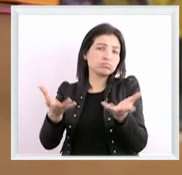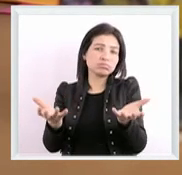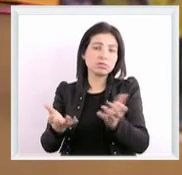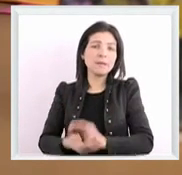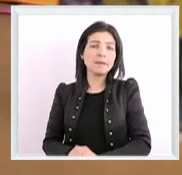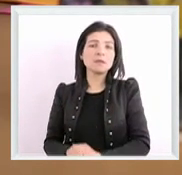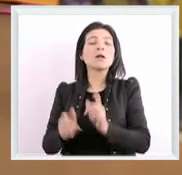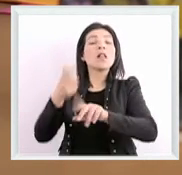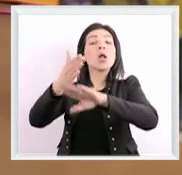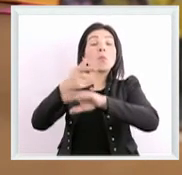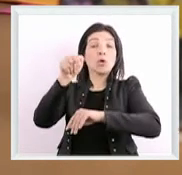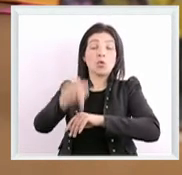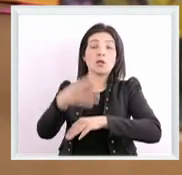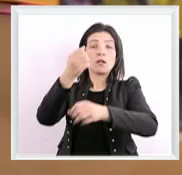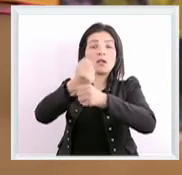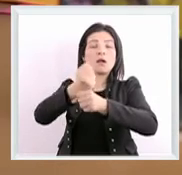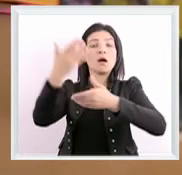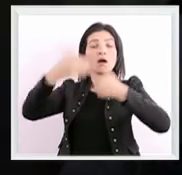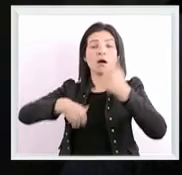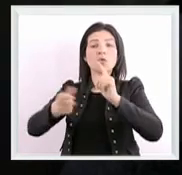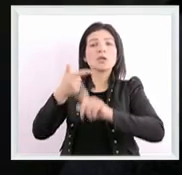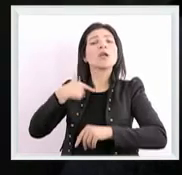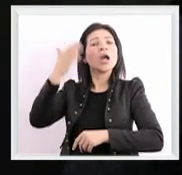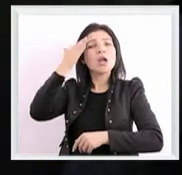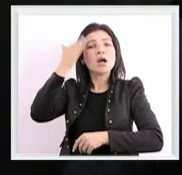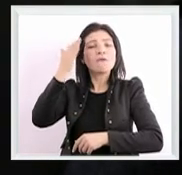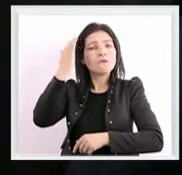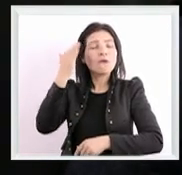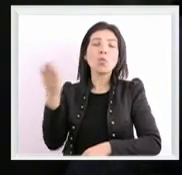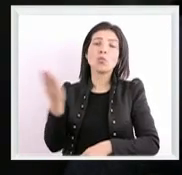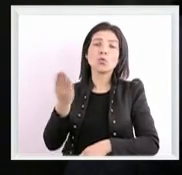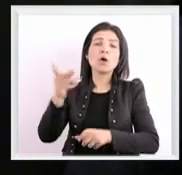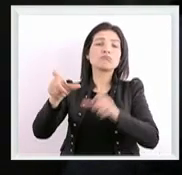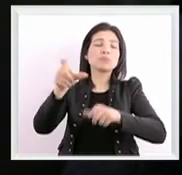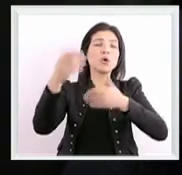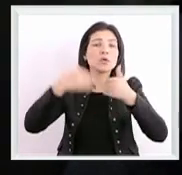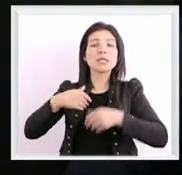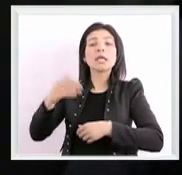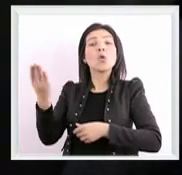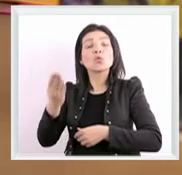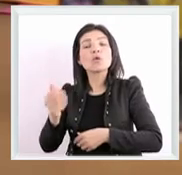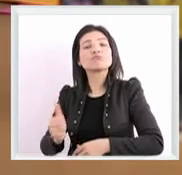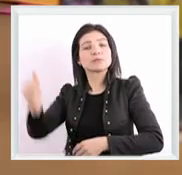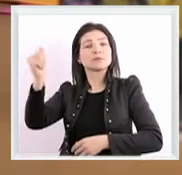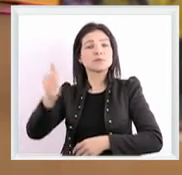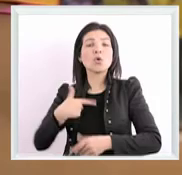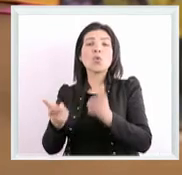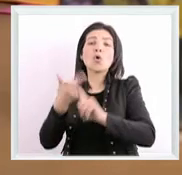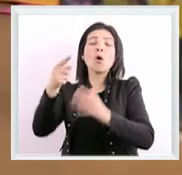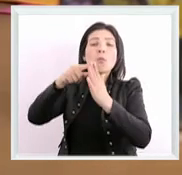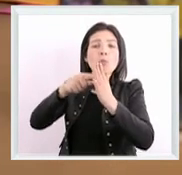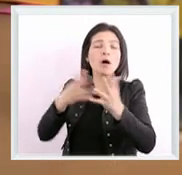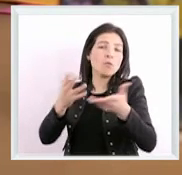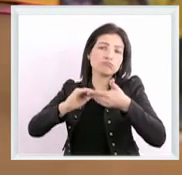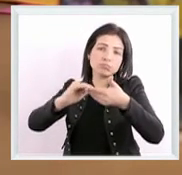المشروع التشغيل والإعاقة بدنا نعرف شنو ما اللي بزوان بتاع ريال معنا شنو هو يستحق شنو ما اللي تخيطمان اللي